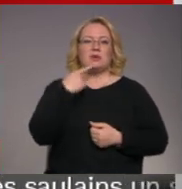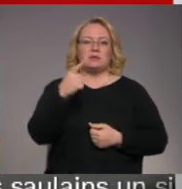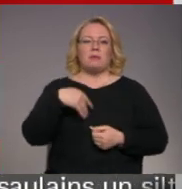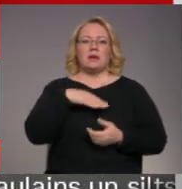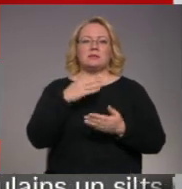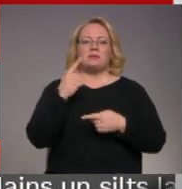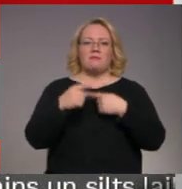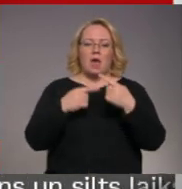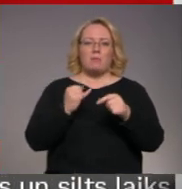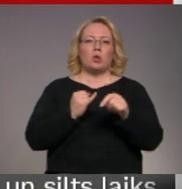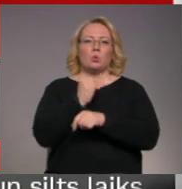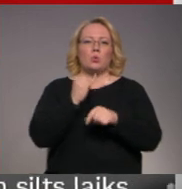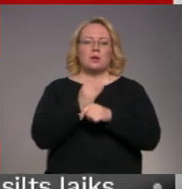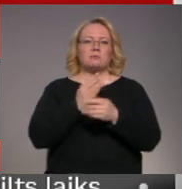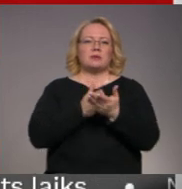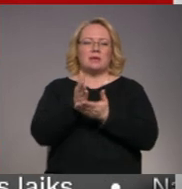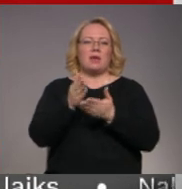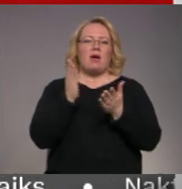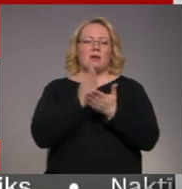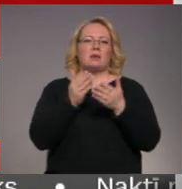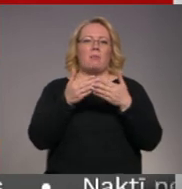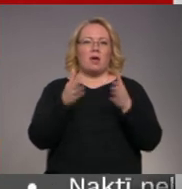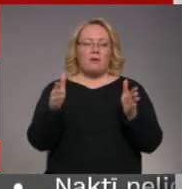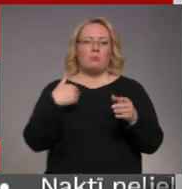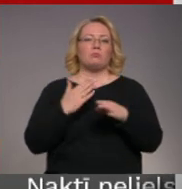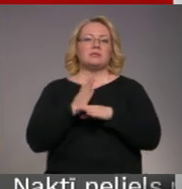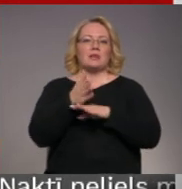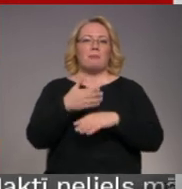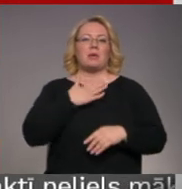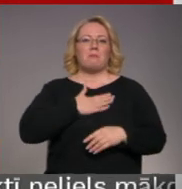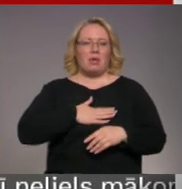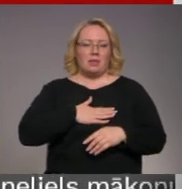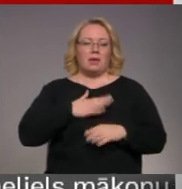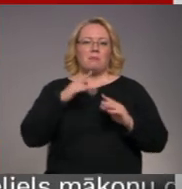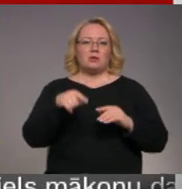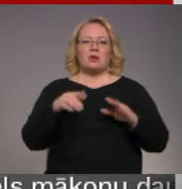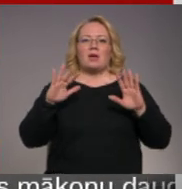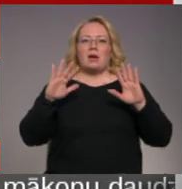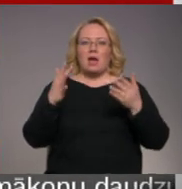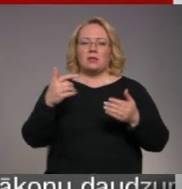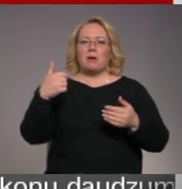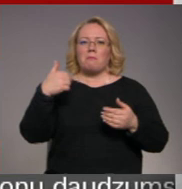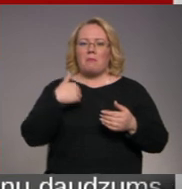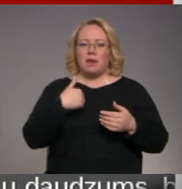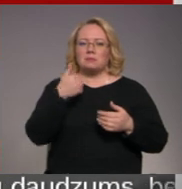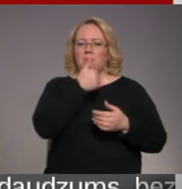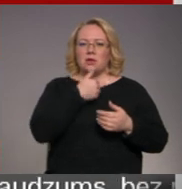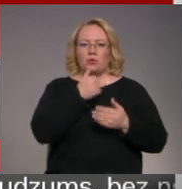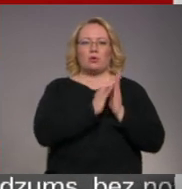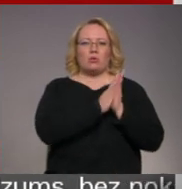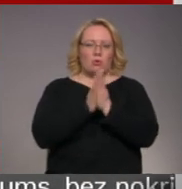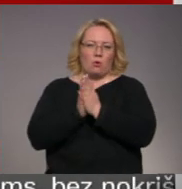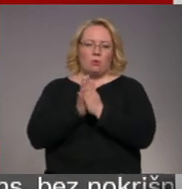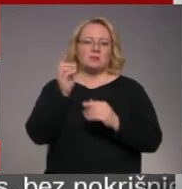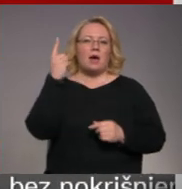turismu ziņā atvērti un mums ciemiņi patīk, bet šajā gadījumā mans tieši personīgs lūgums ir tomēr